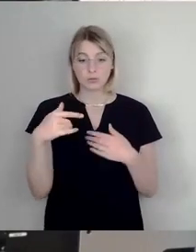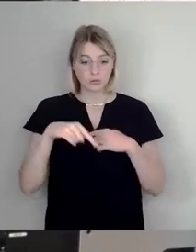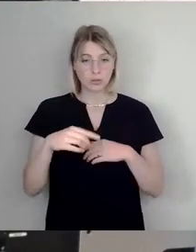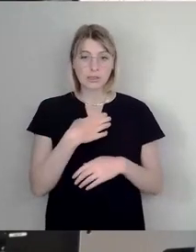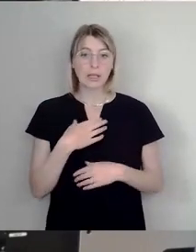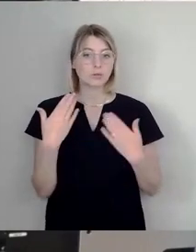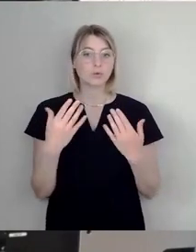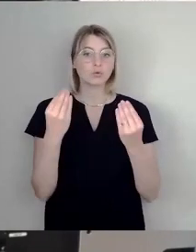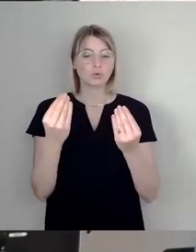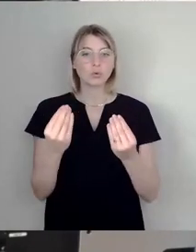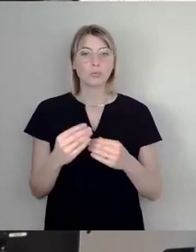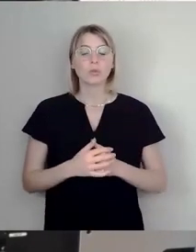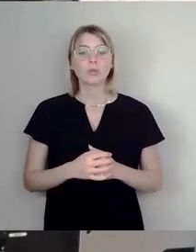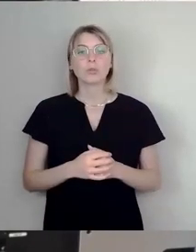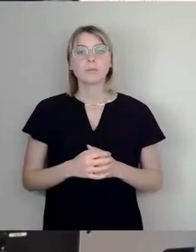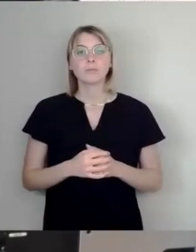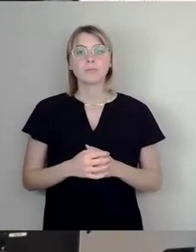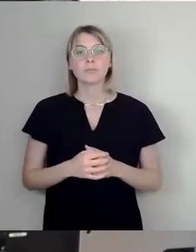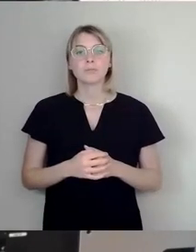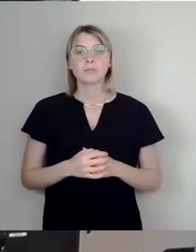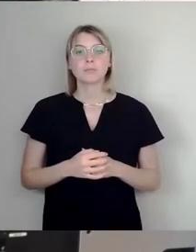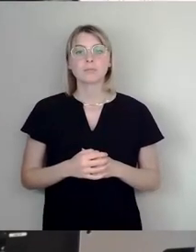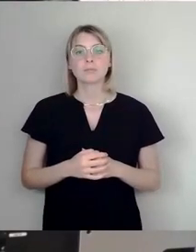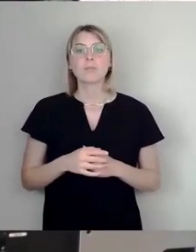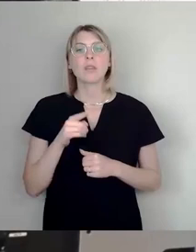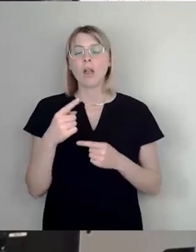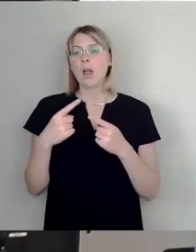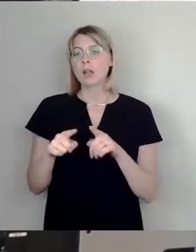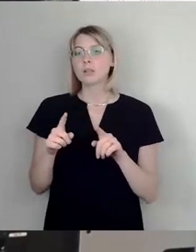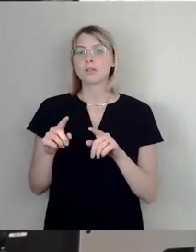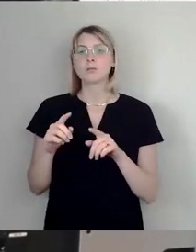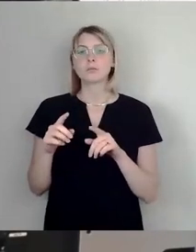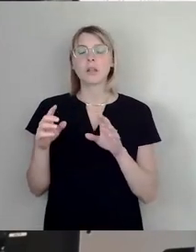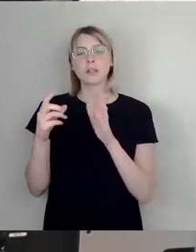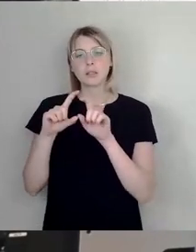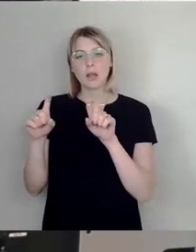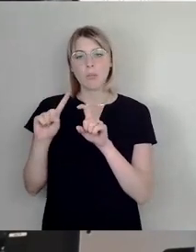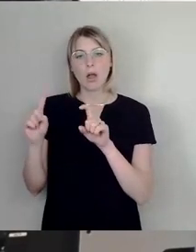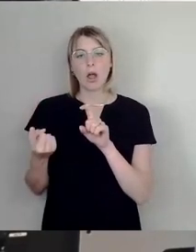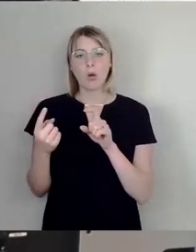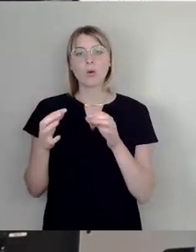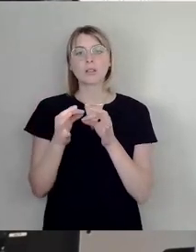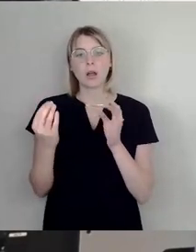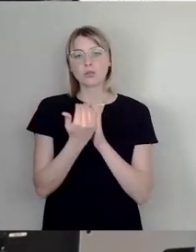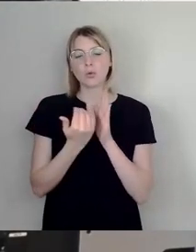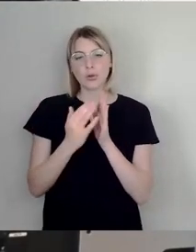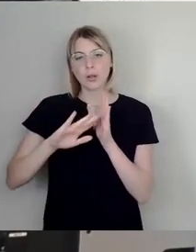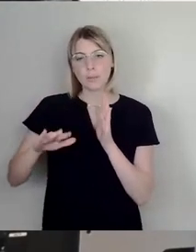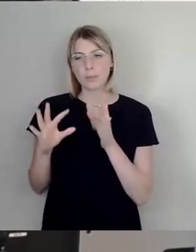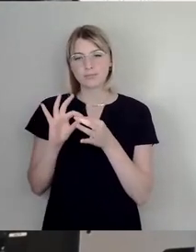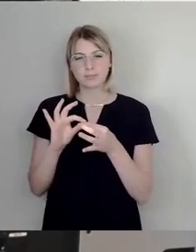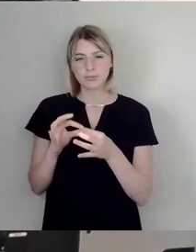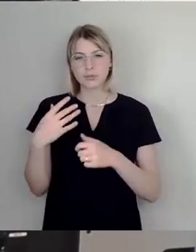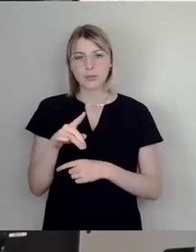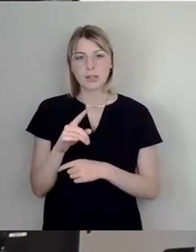Fall gewesen, die heute von der Tagesordnung geflogen sind. Da müssen wir uns noch einmal einigen, dass man Familie Arnold, es ist in anderen